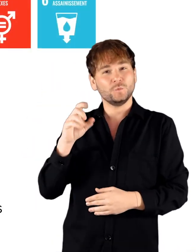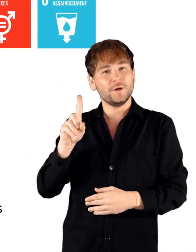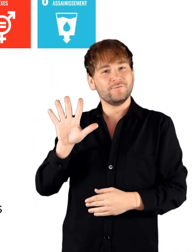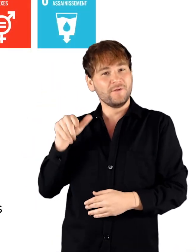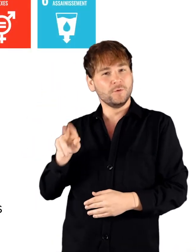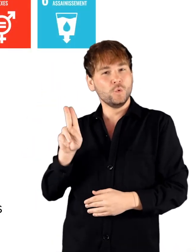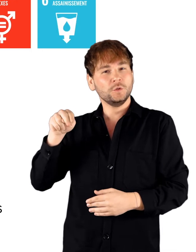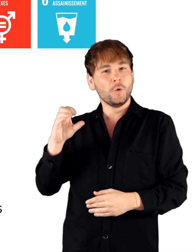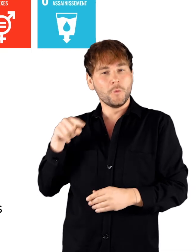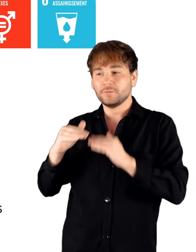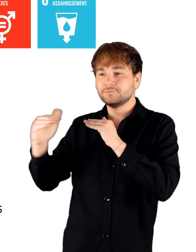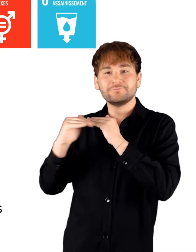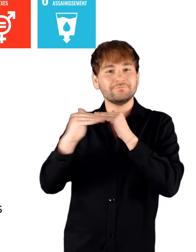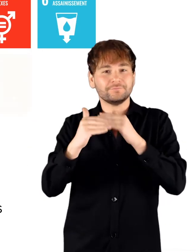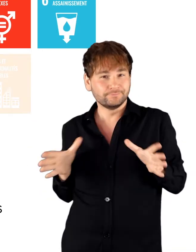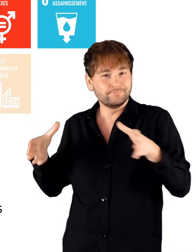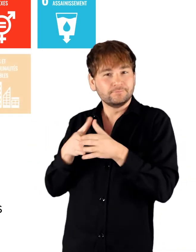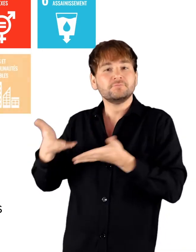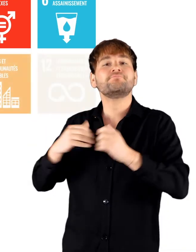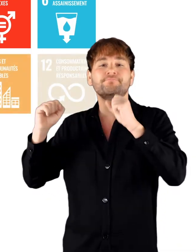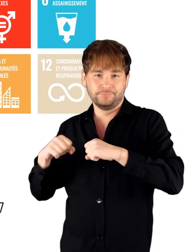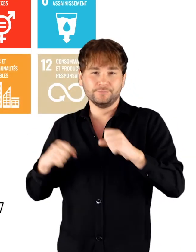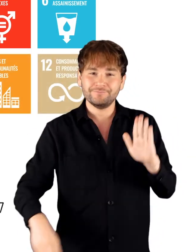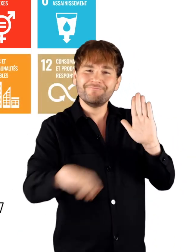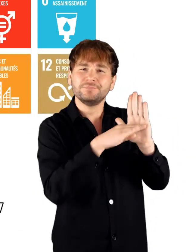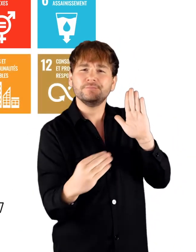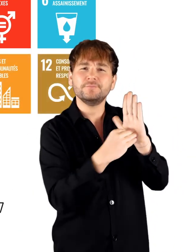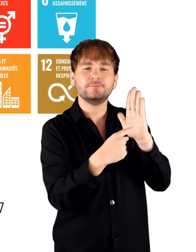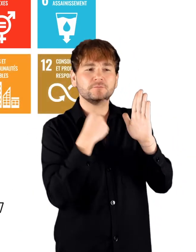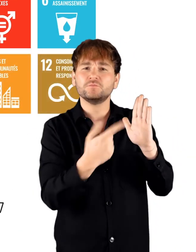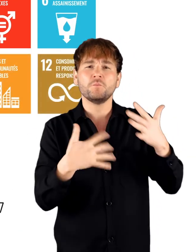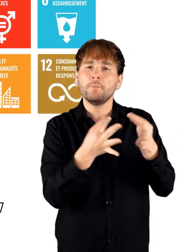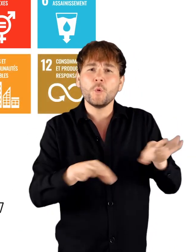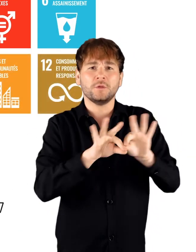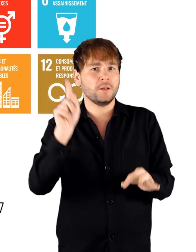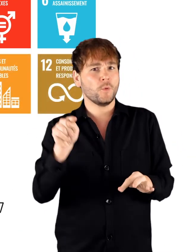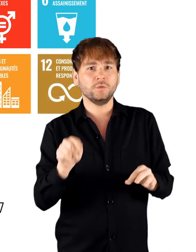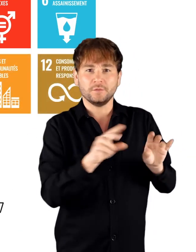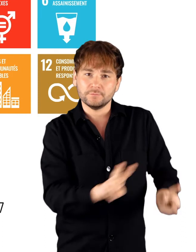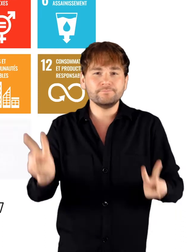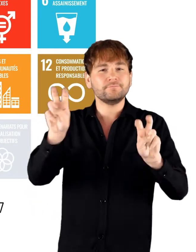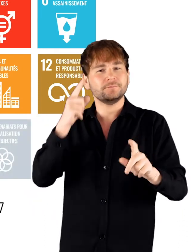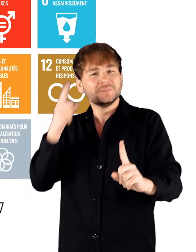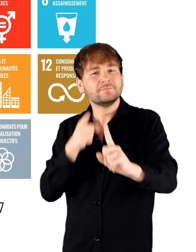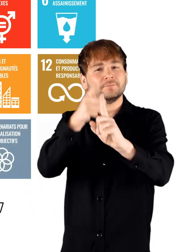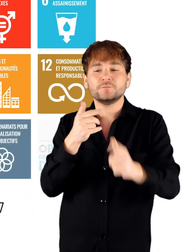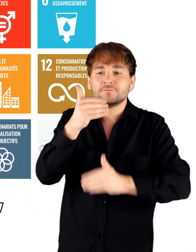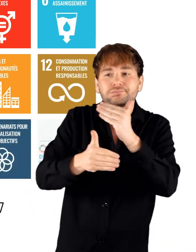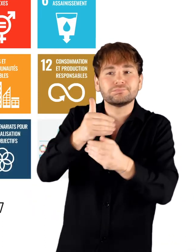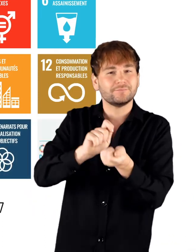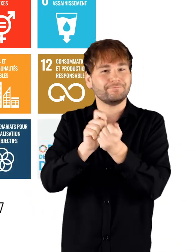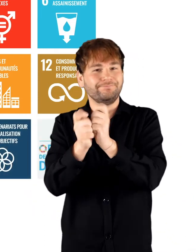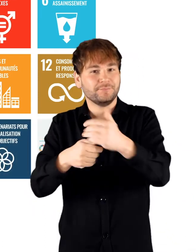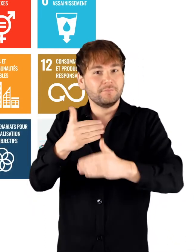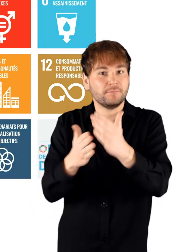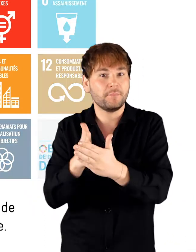par tous les États membres des Nations Unies en 2015. Au cœur de cette stratégie se trouvent 17 objectifs de développement